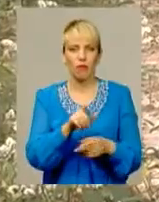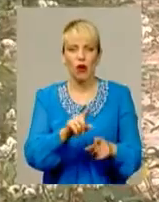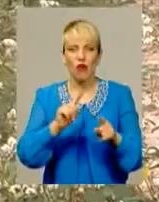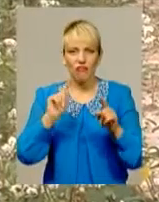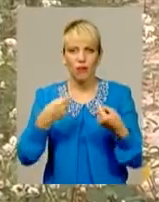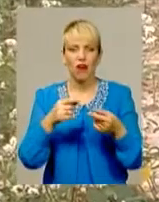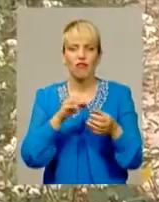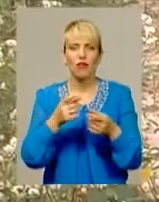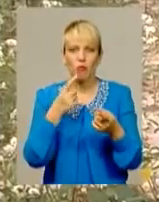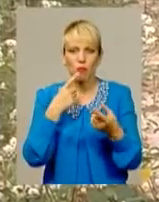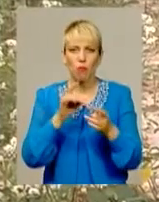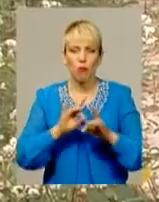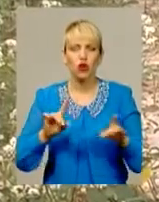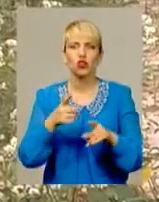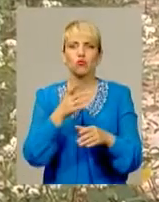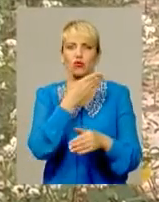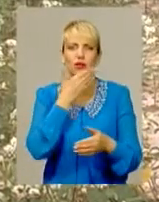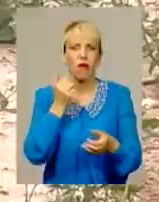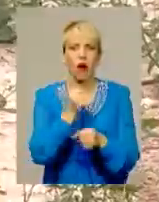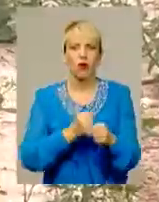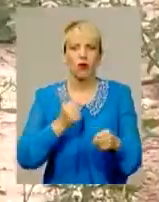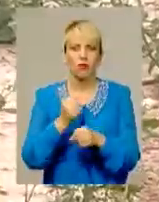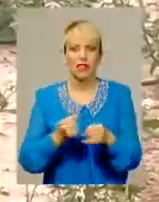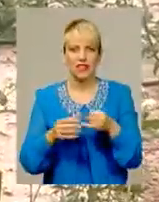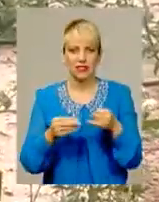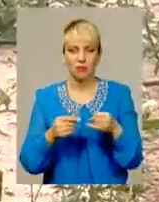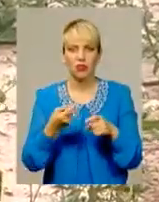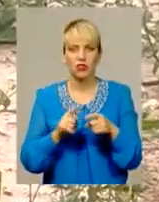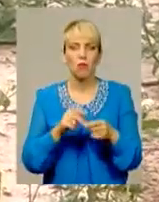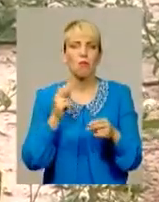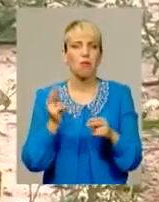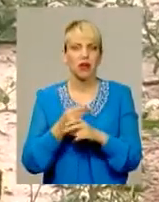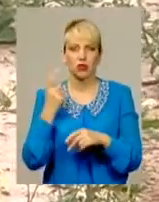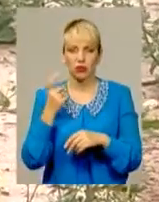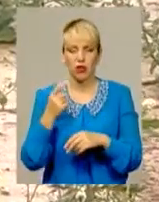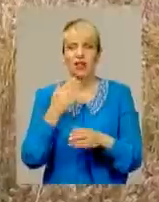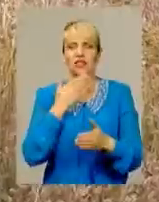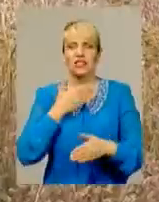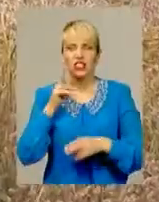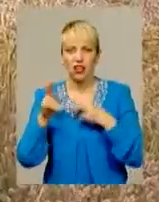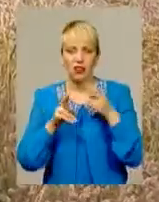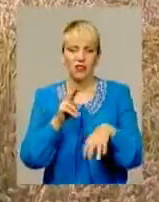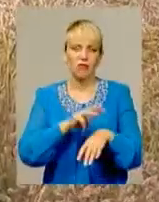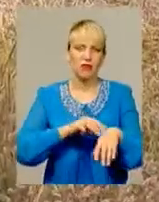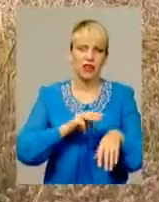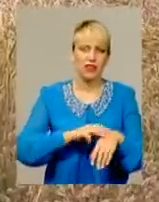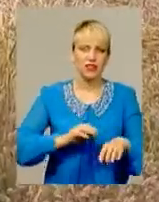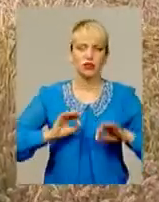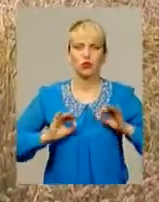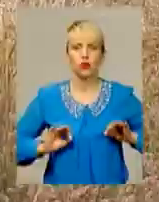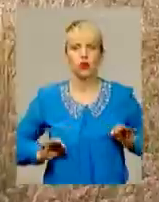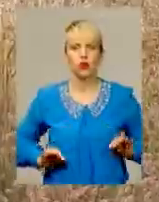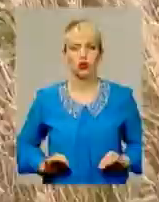чому не обробляється земля. Про всю цю безгосподарність селяни повідомляли і міліції, і прокуратурі, зверталися й до суду, і до екологічної